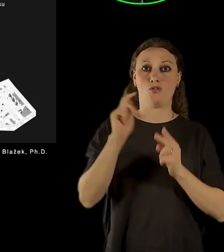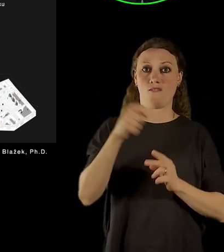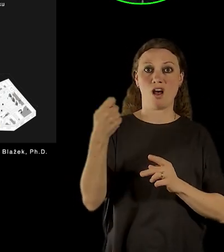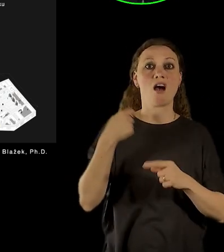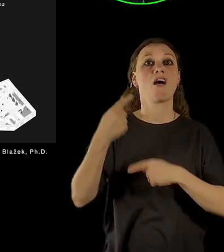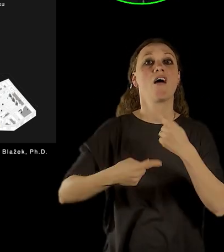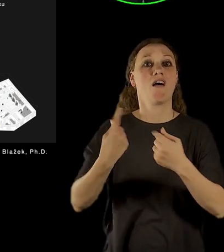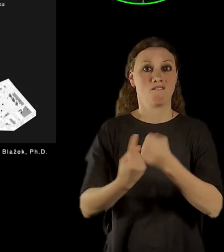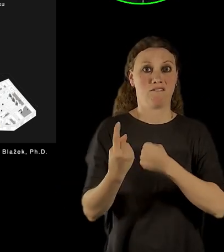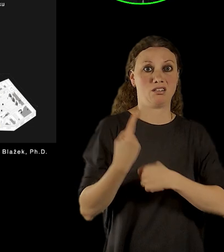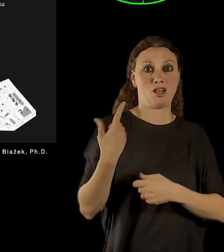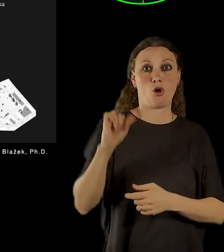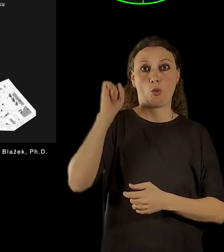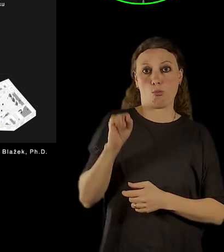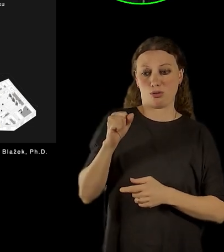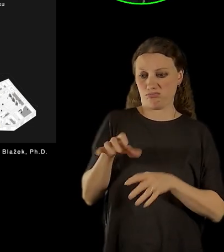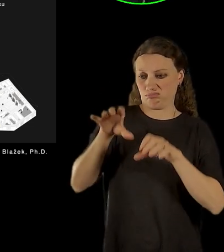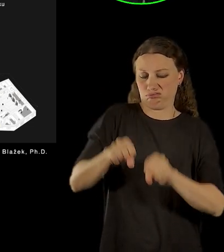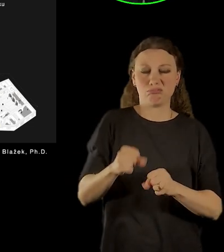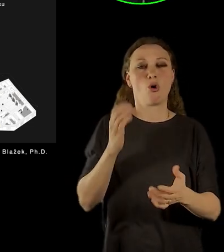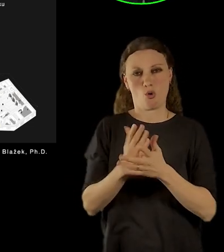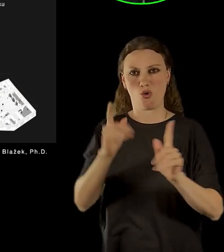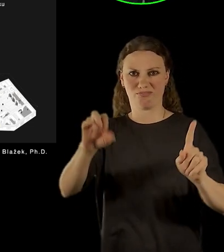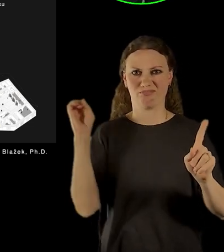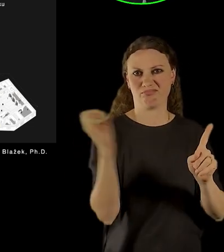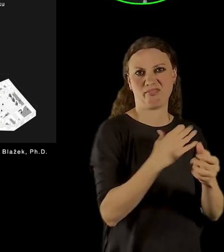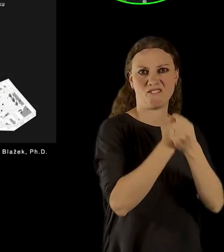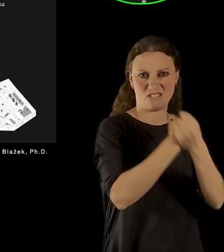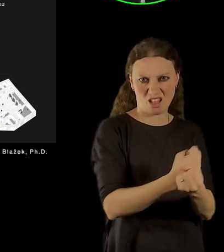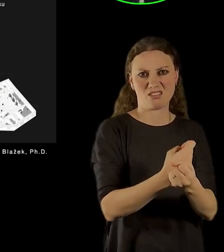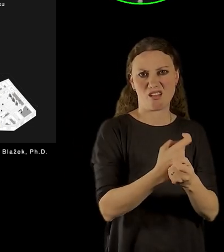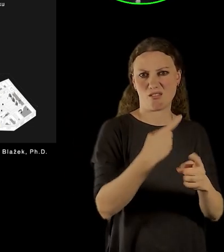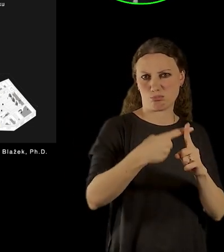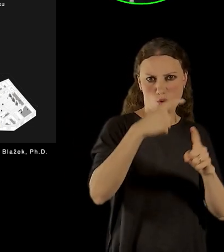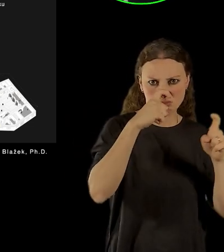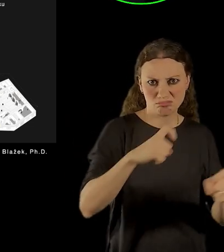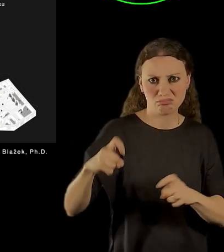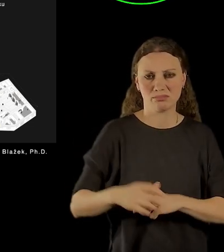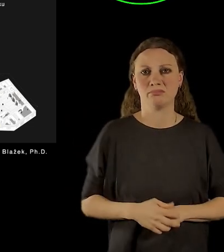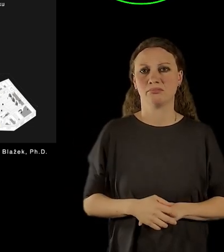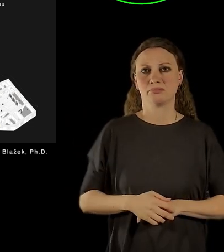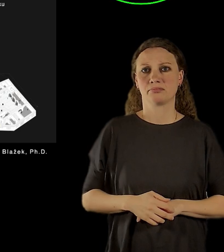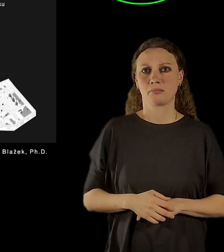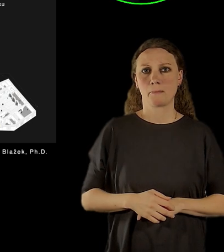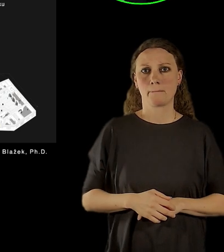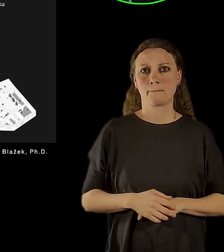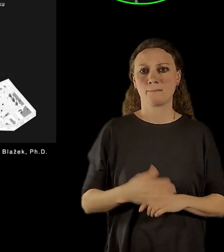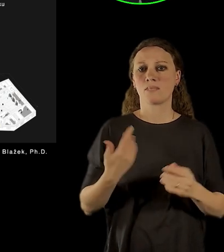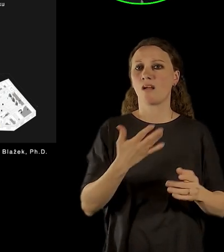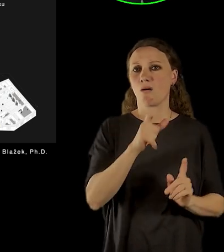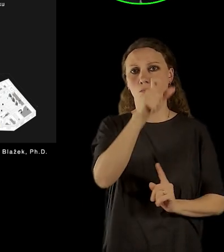komunistický režim odměnil. František Pergl, kterému se říkalo suchá lípa, velmi brutální